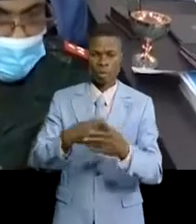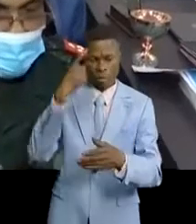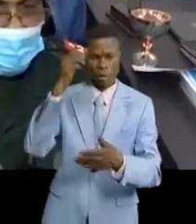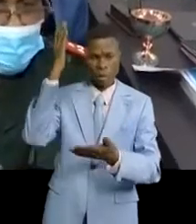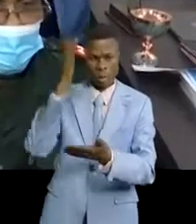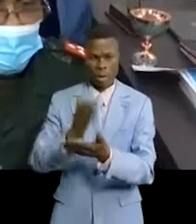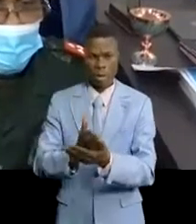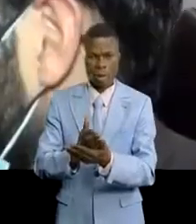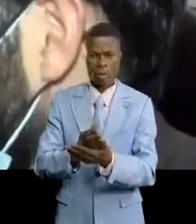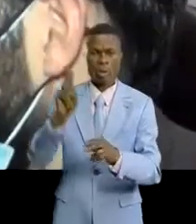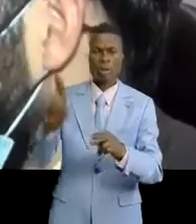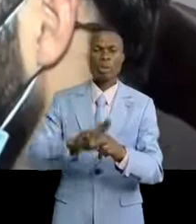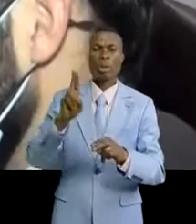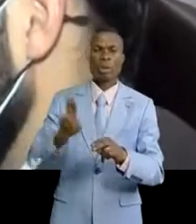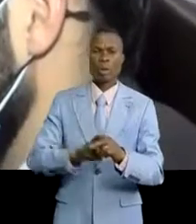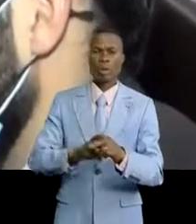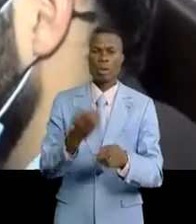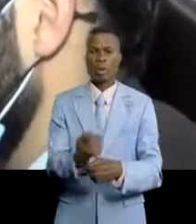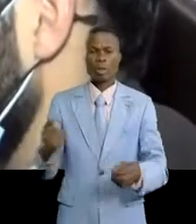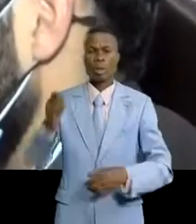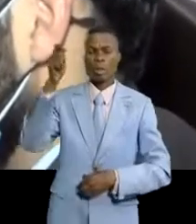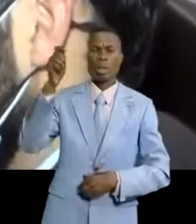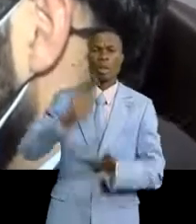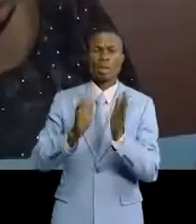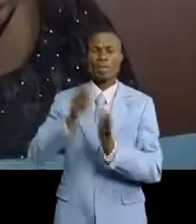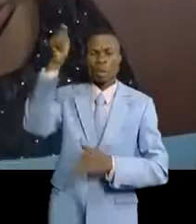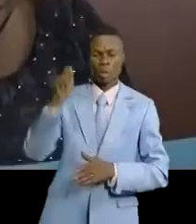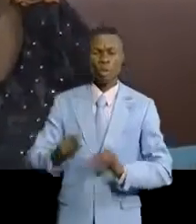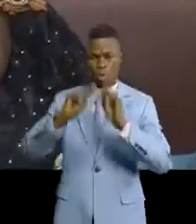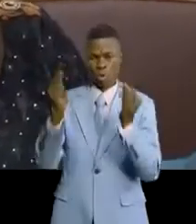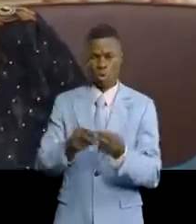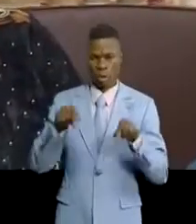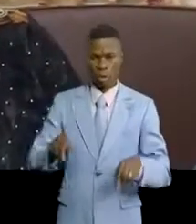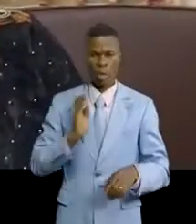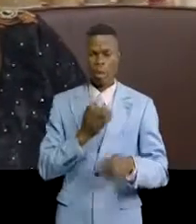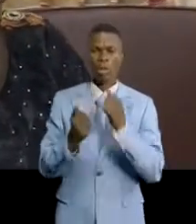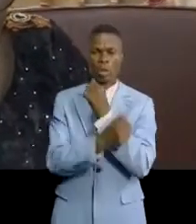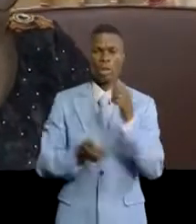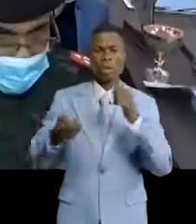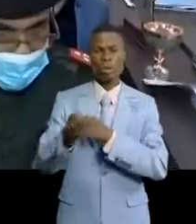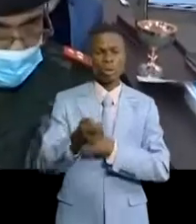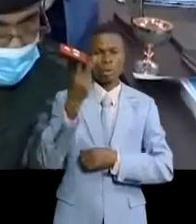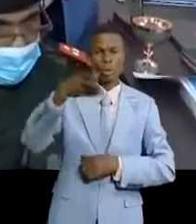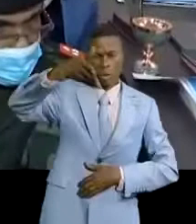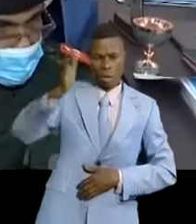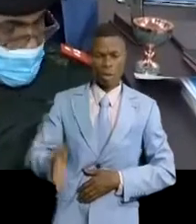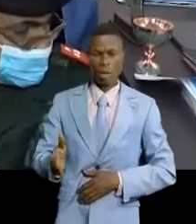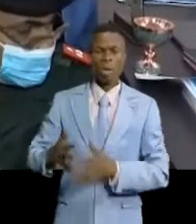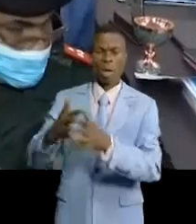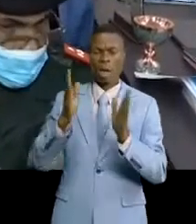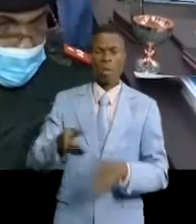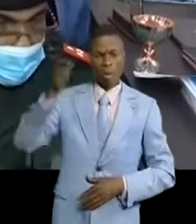complètement l'utilisation des enfants soldats dans les groupes armés en RDC et l'assassinat des deux experts des Nations Unies